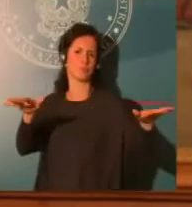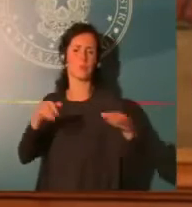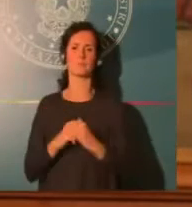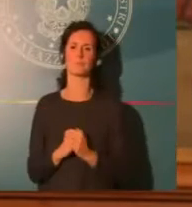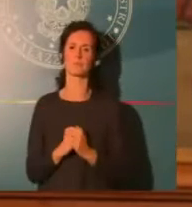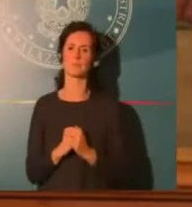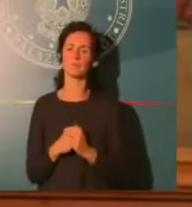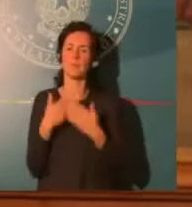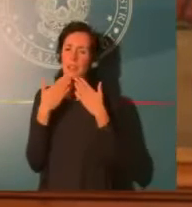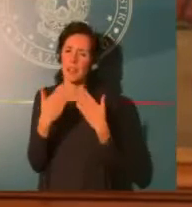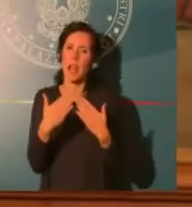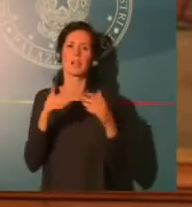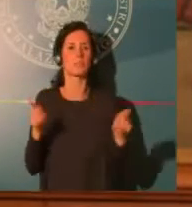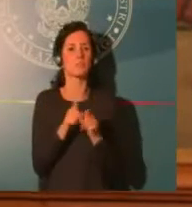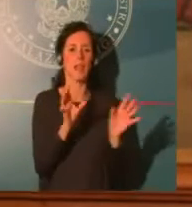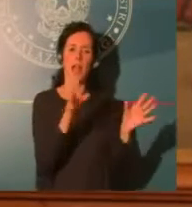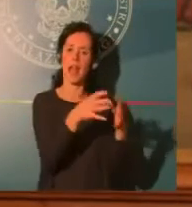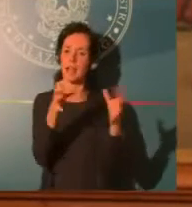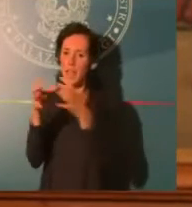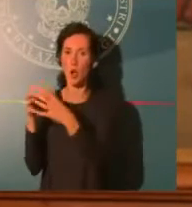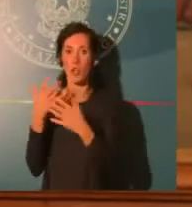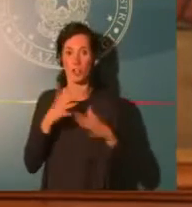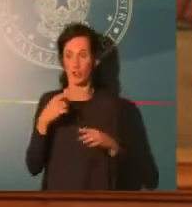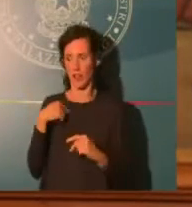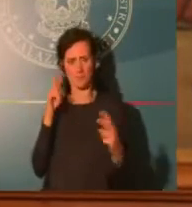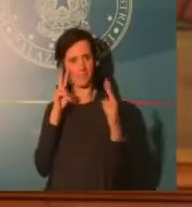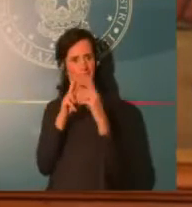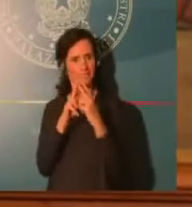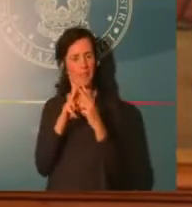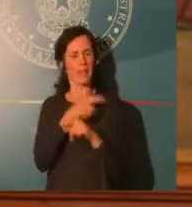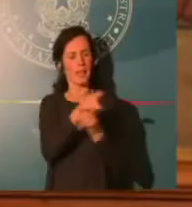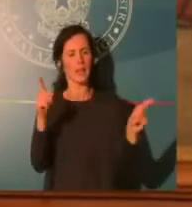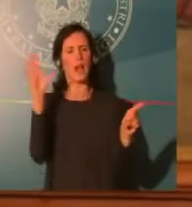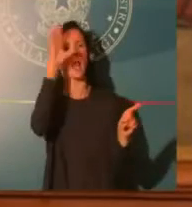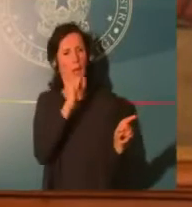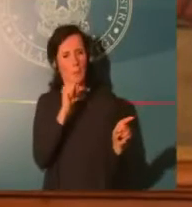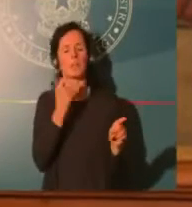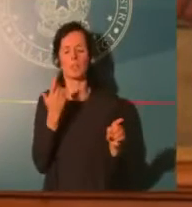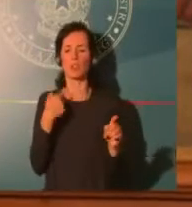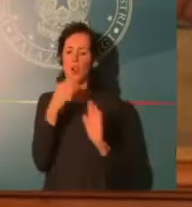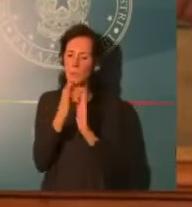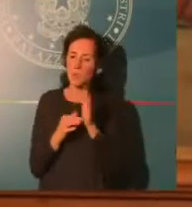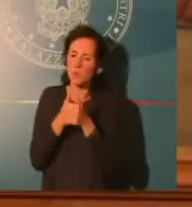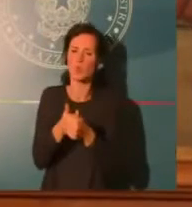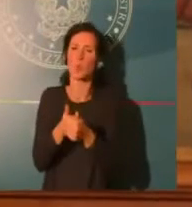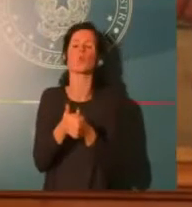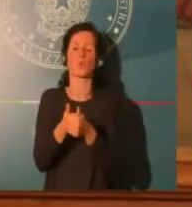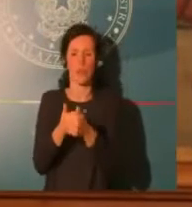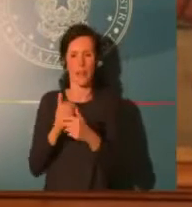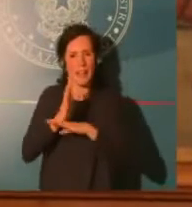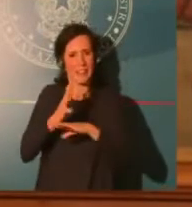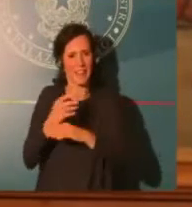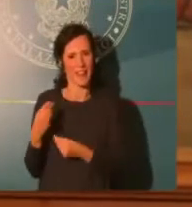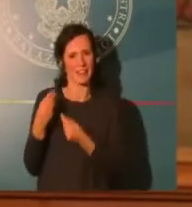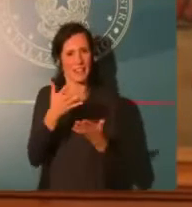e ci hanno anche aiutato a rafforzarli, a definirli in modo concertato. Quello del dialogo è un metodo molto importante che questo